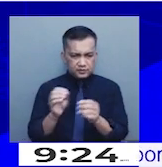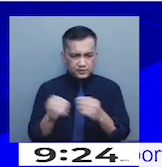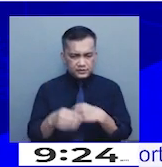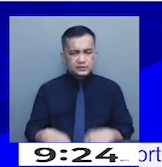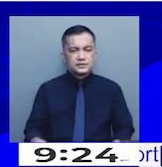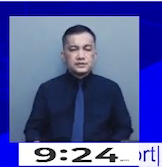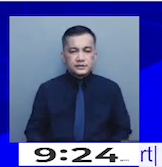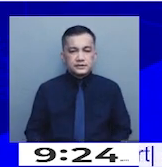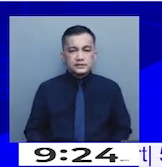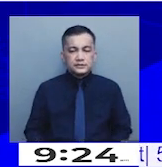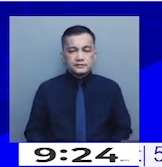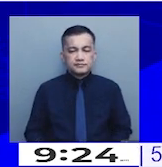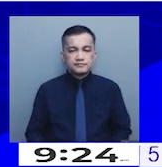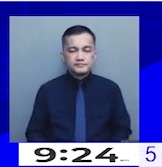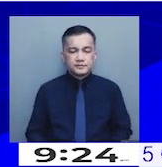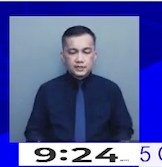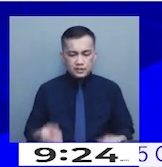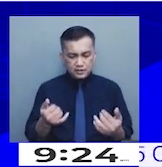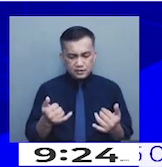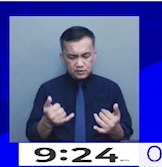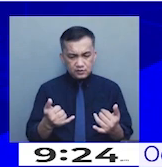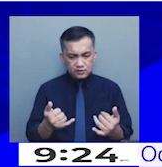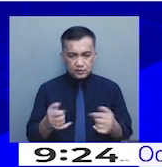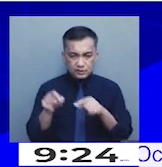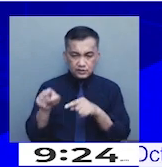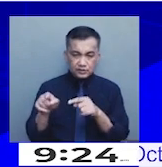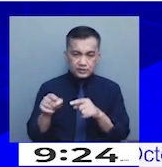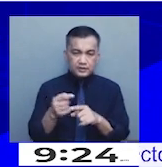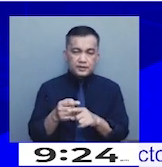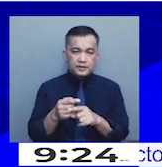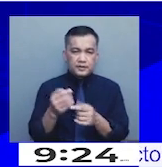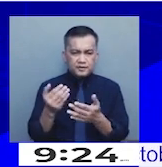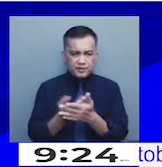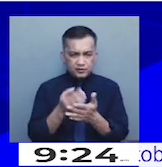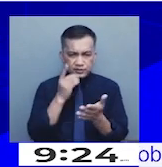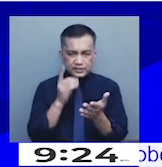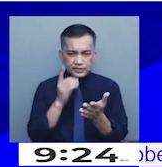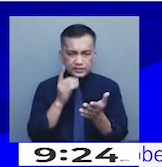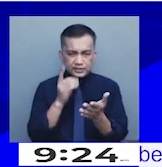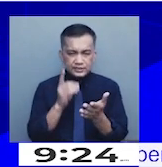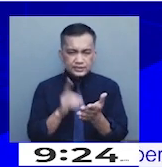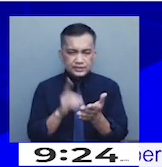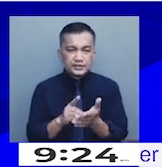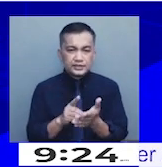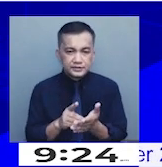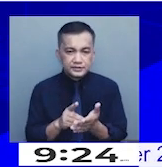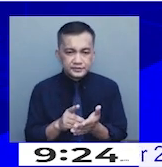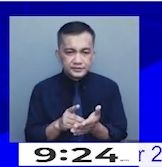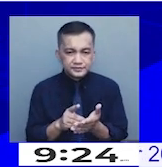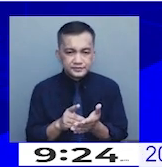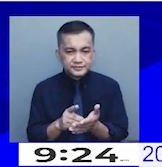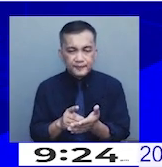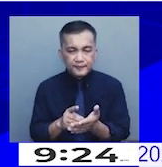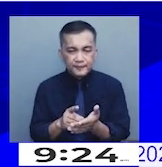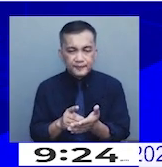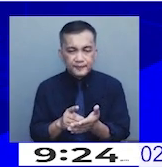ngayon, ito kasi bagong data, ano lang ito, no? The last